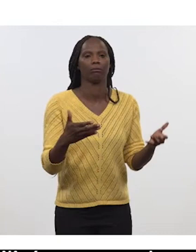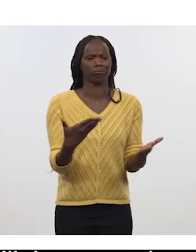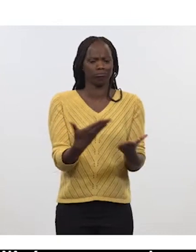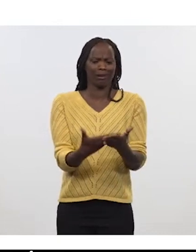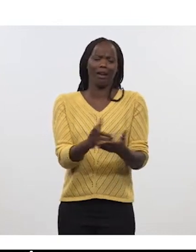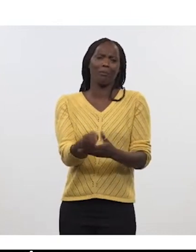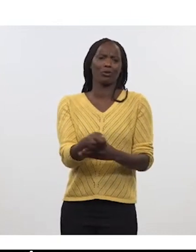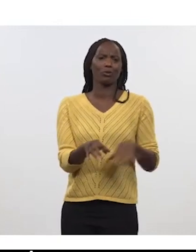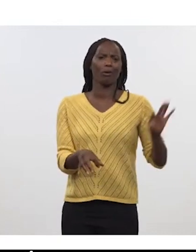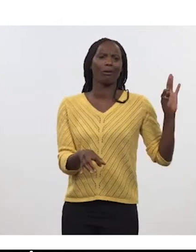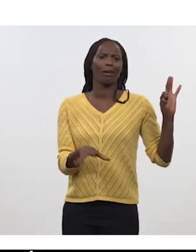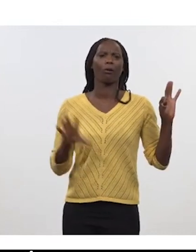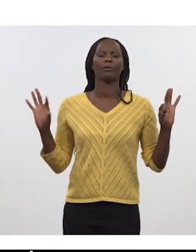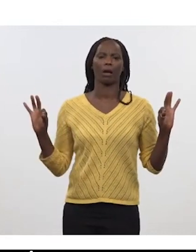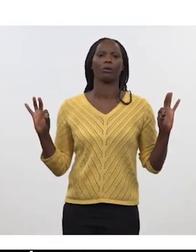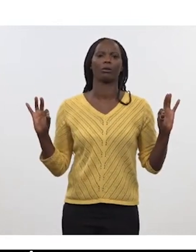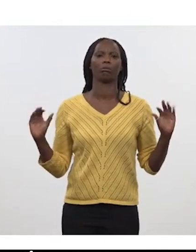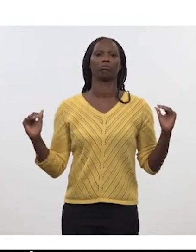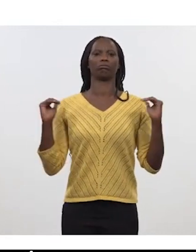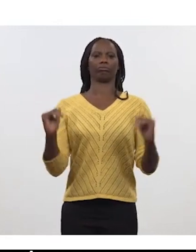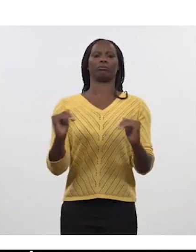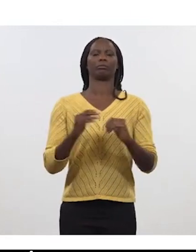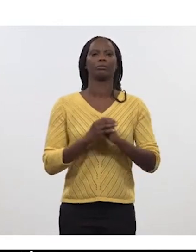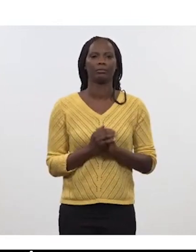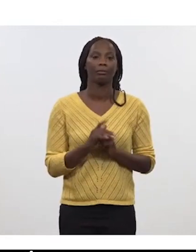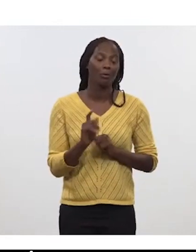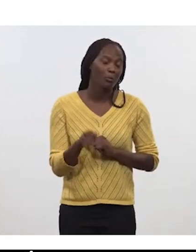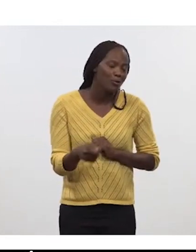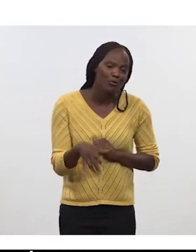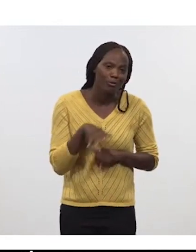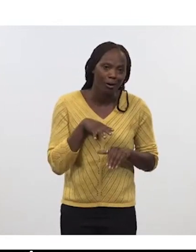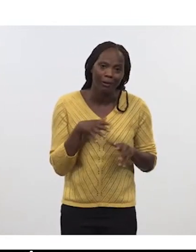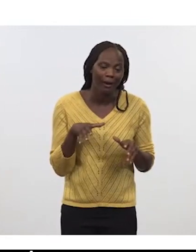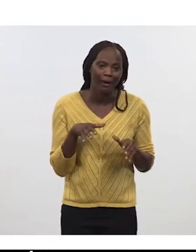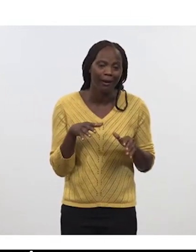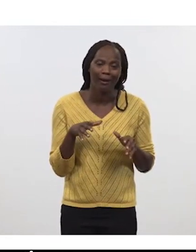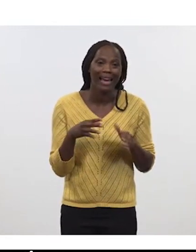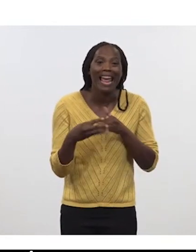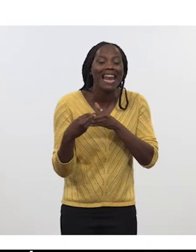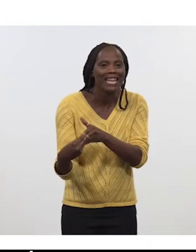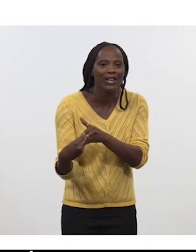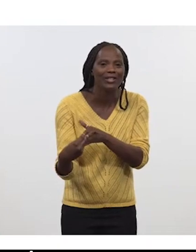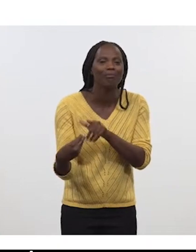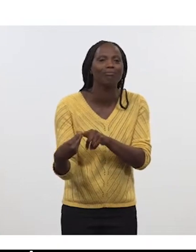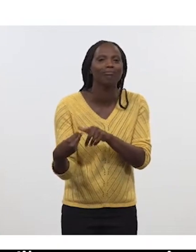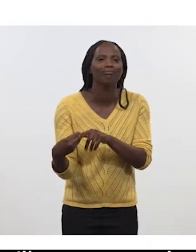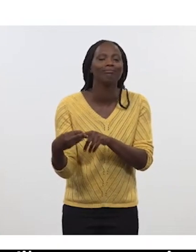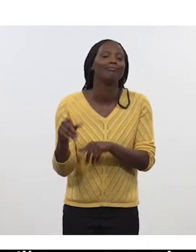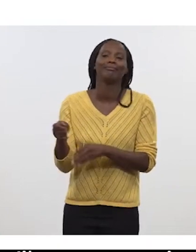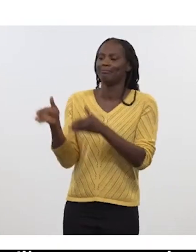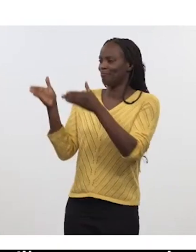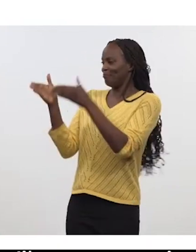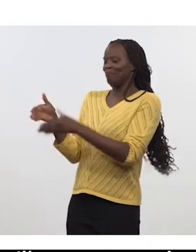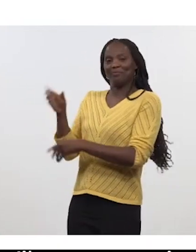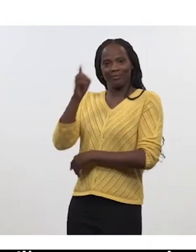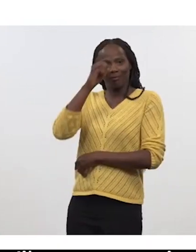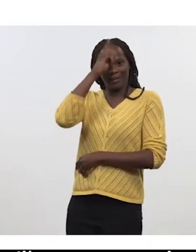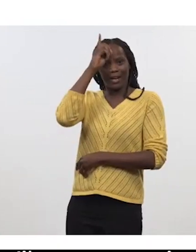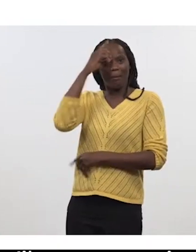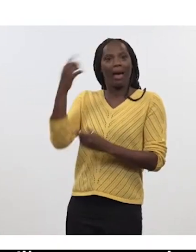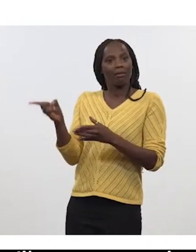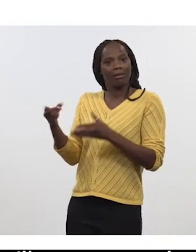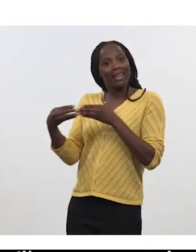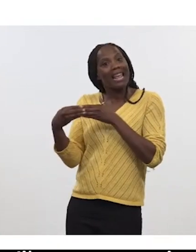toujours à 50-50, mais il y quand même un principe de leadership. L'Allemagne est évidemment le leader pour